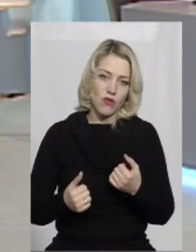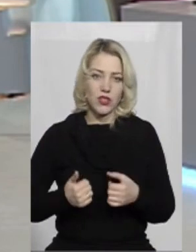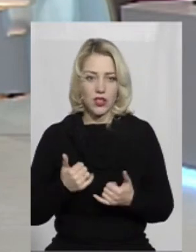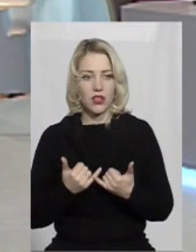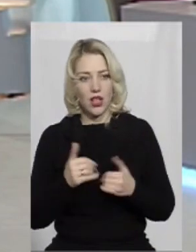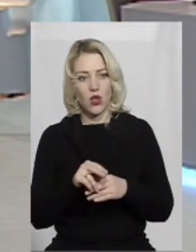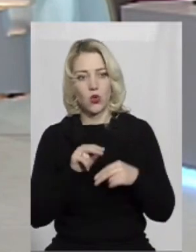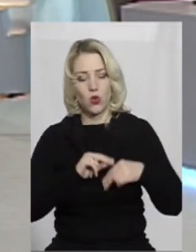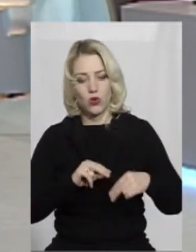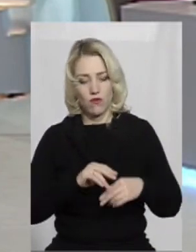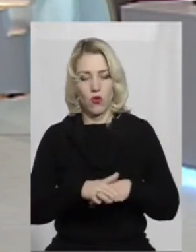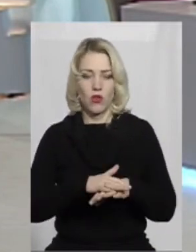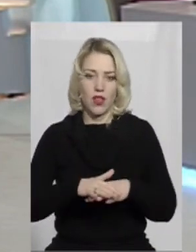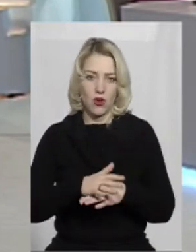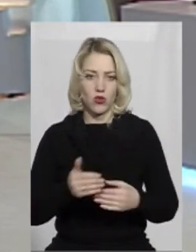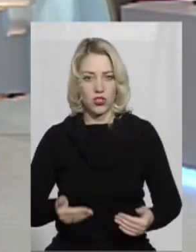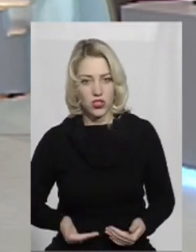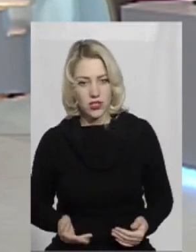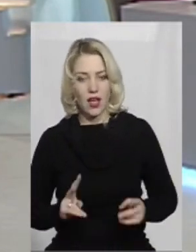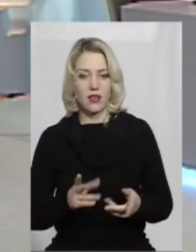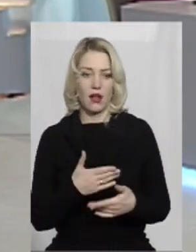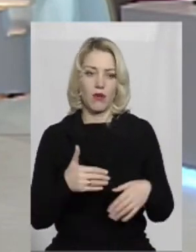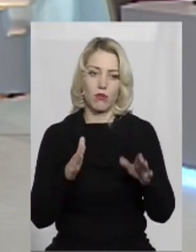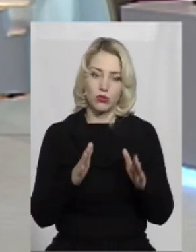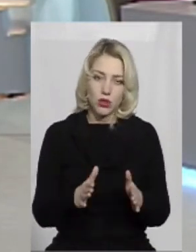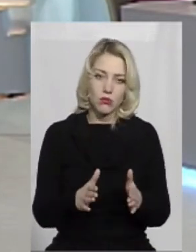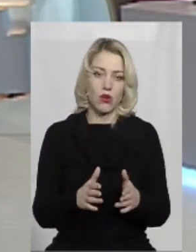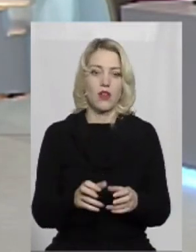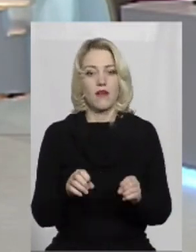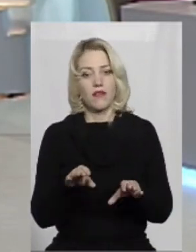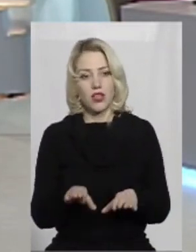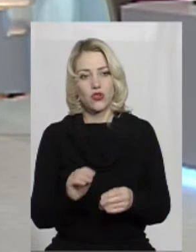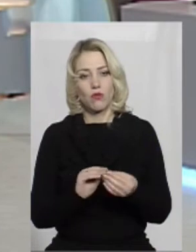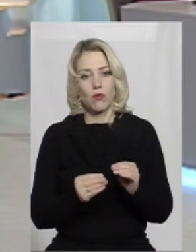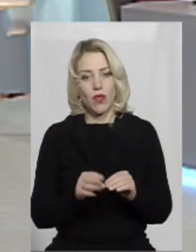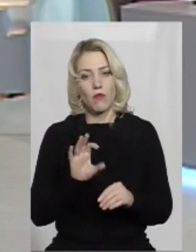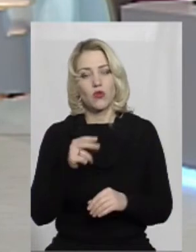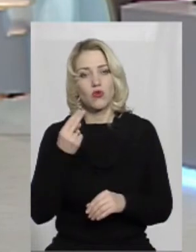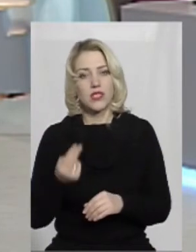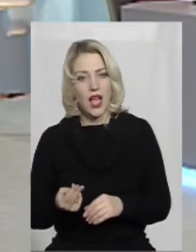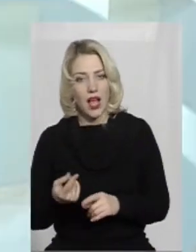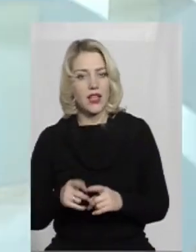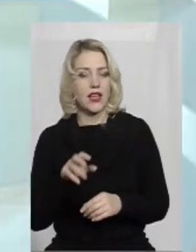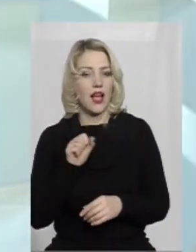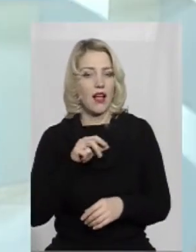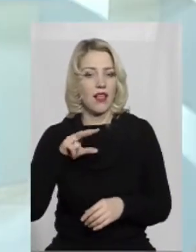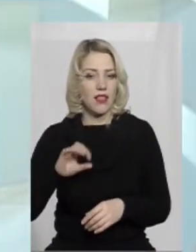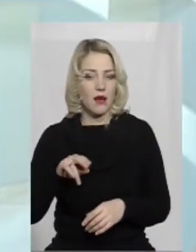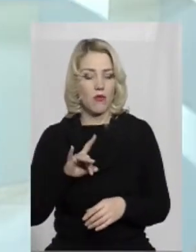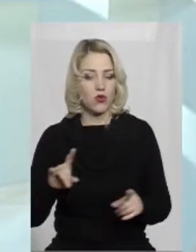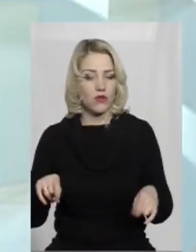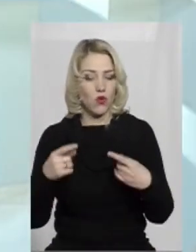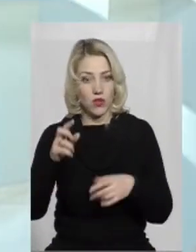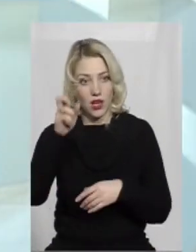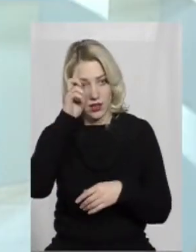для трудового народу життя, як ми будемо, значить, вирішувати проблеми соціальні, але про створення